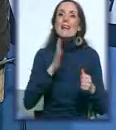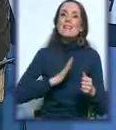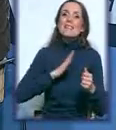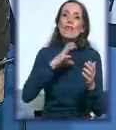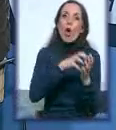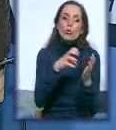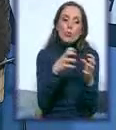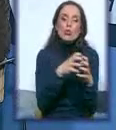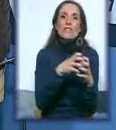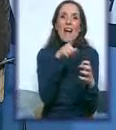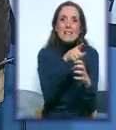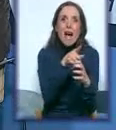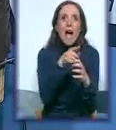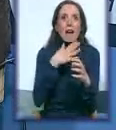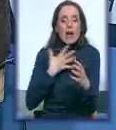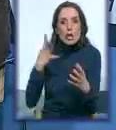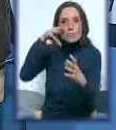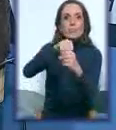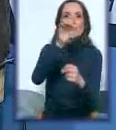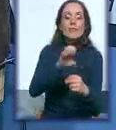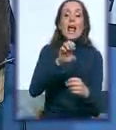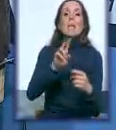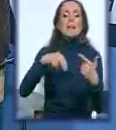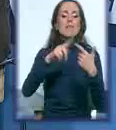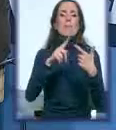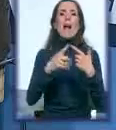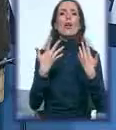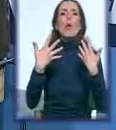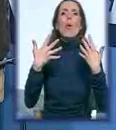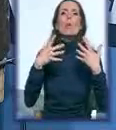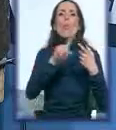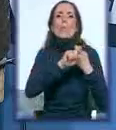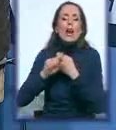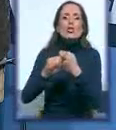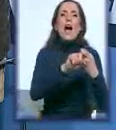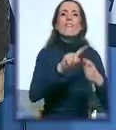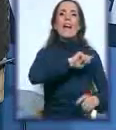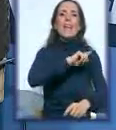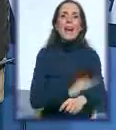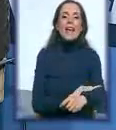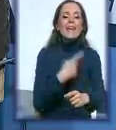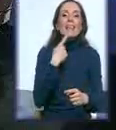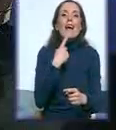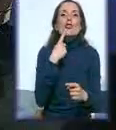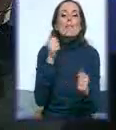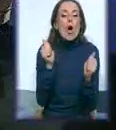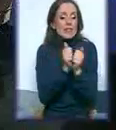imali smo umrežavanje energije, da asociramo na to da zajednički projekti su bolji. Imali smo onda s prošle godine,